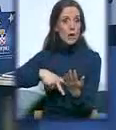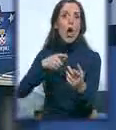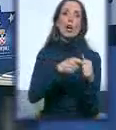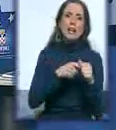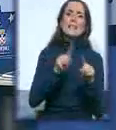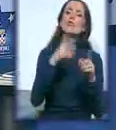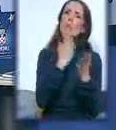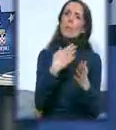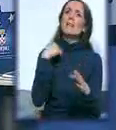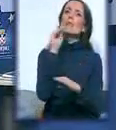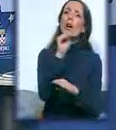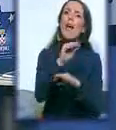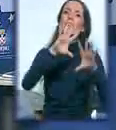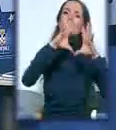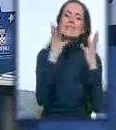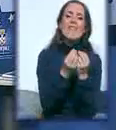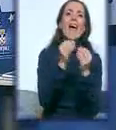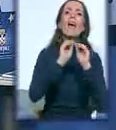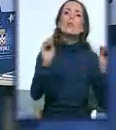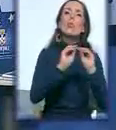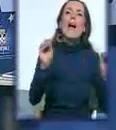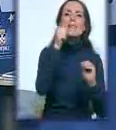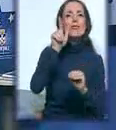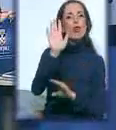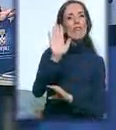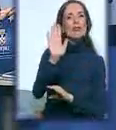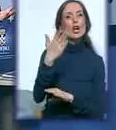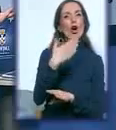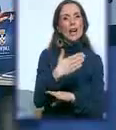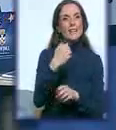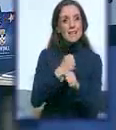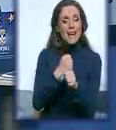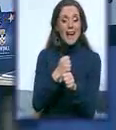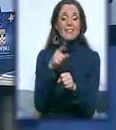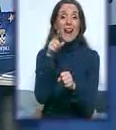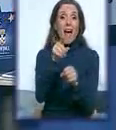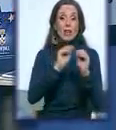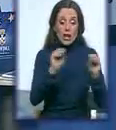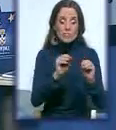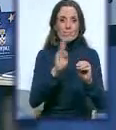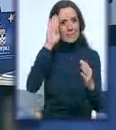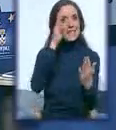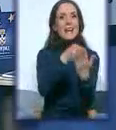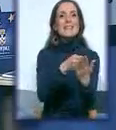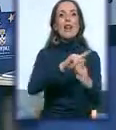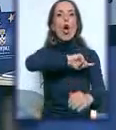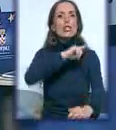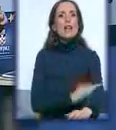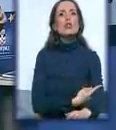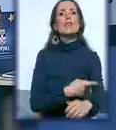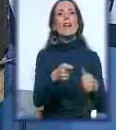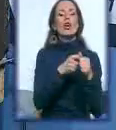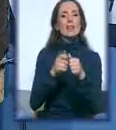najavljivali sve edukacije koje je agencija radila u smislu osnaživanja organizacija civilnog društva, u smislu podrške